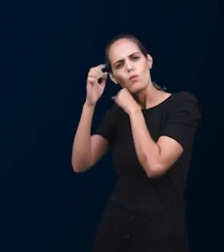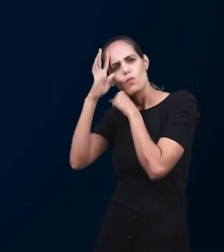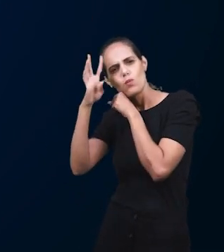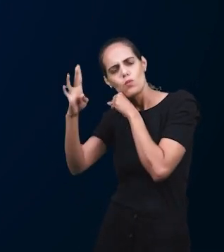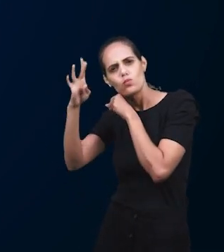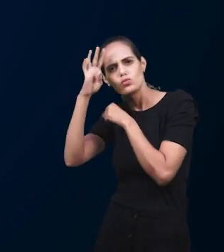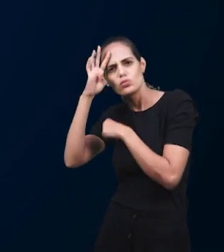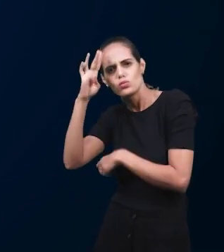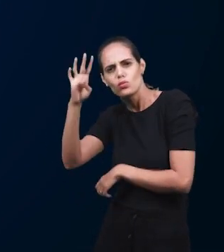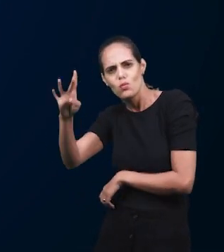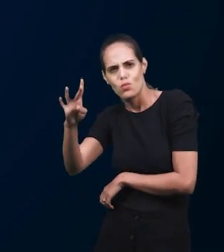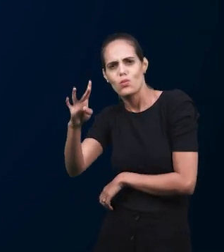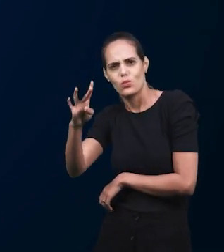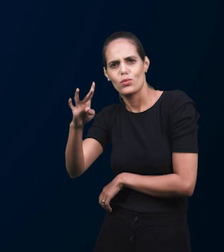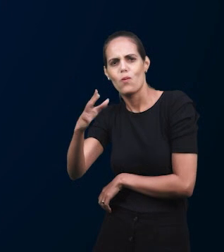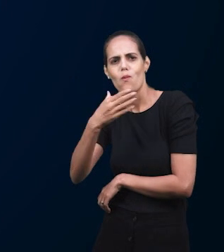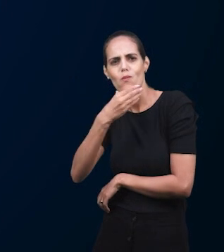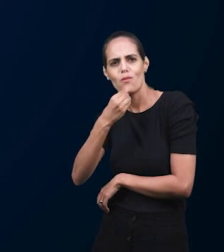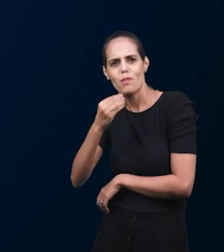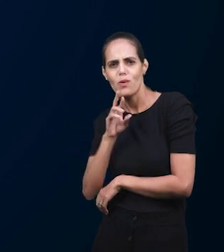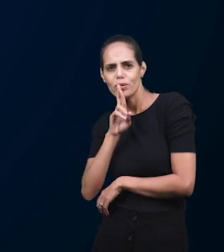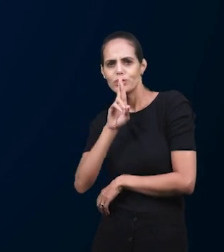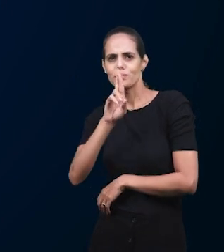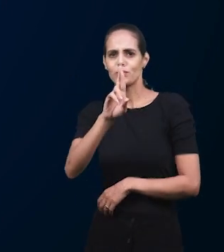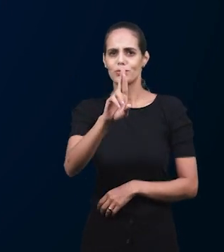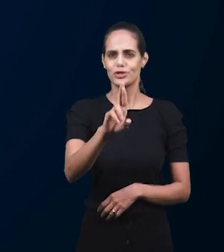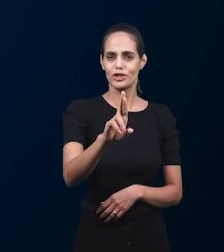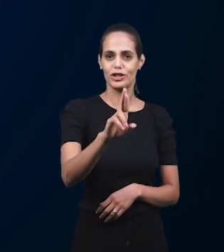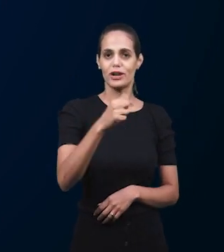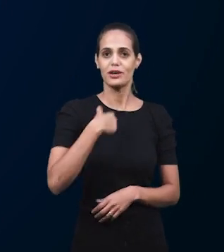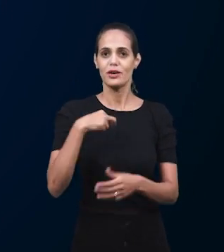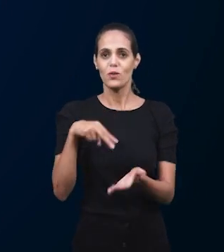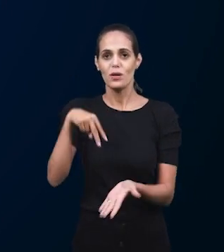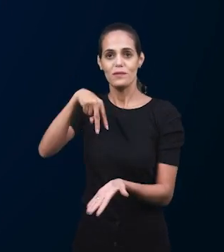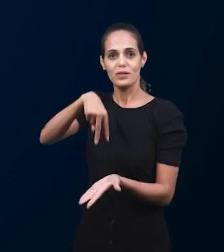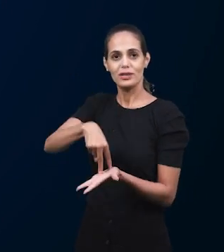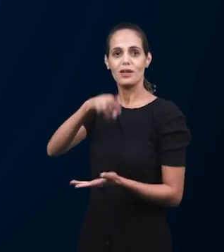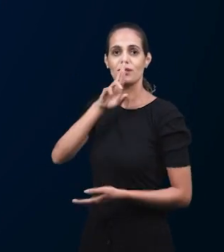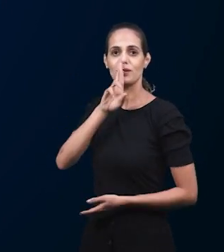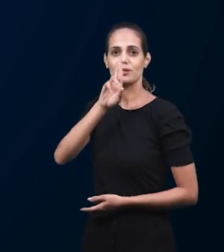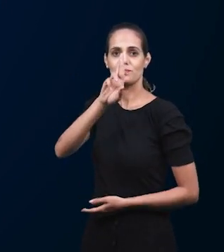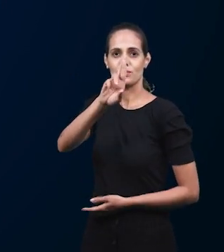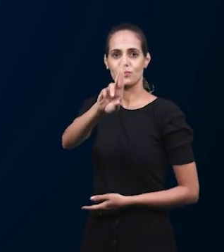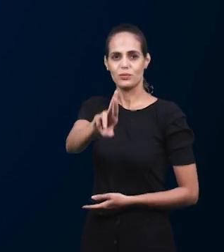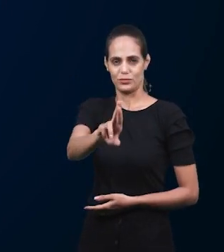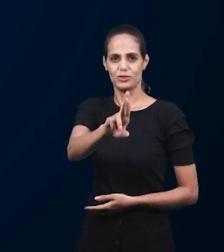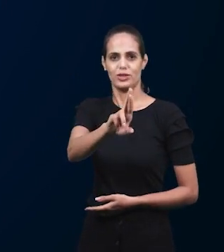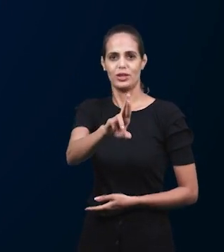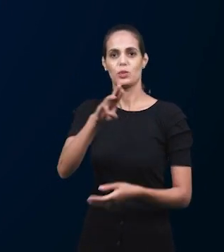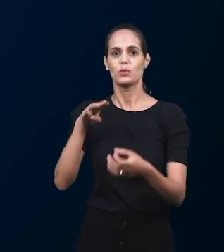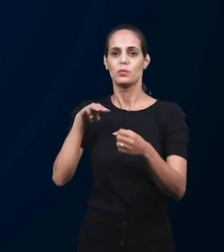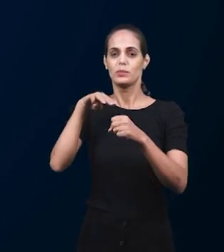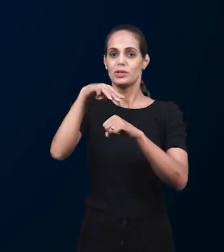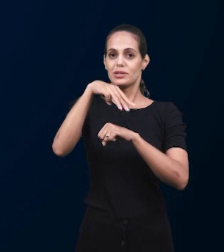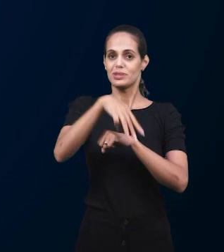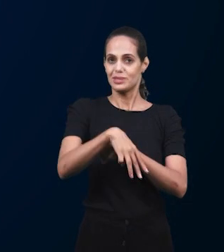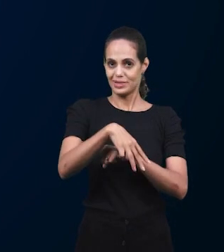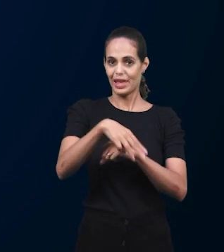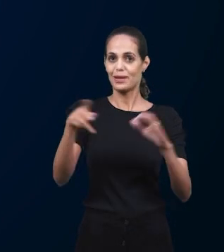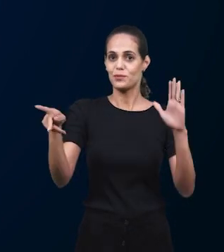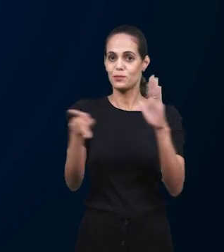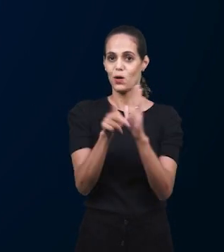совет для рассуждения, то когда вопросили у Господа, то ответил, что нужно